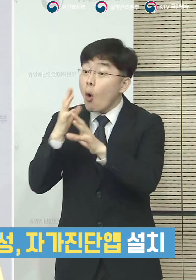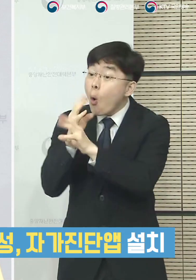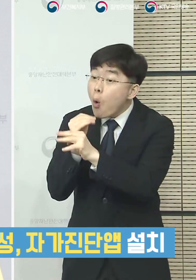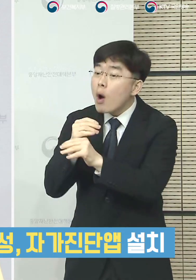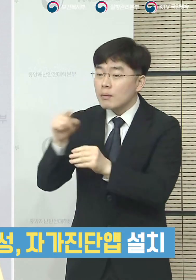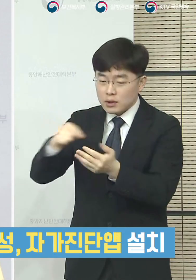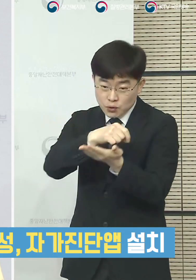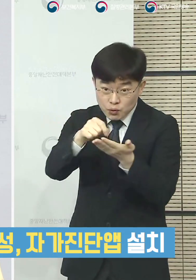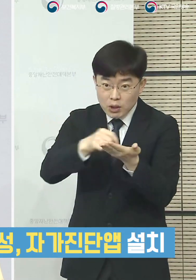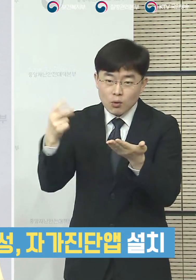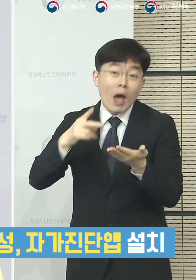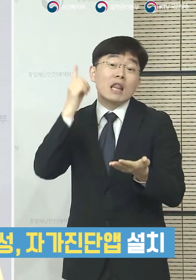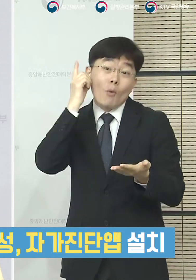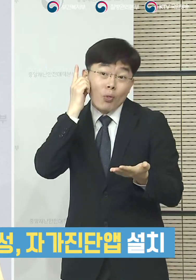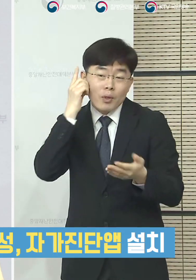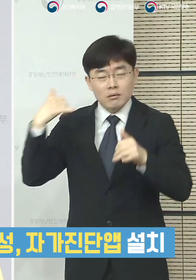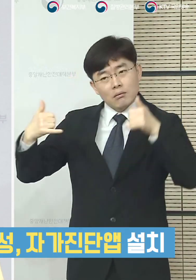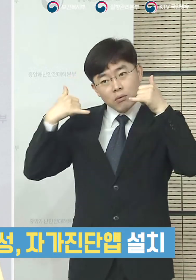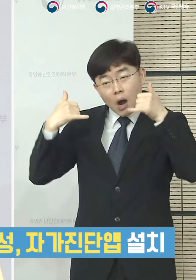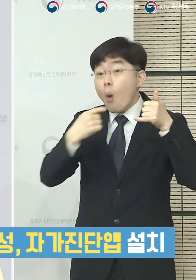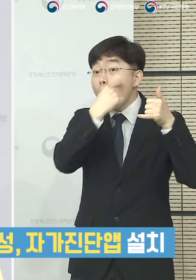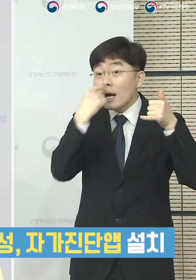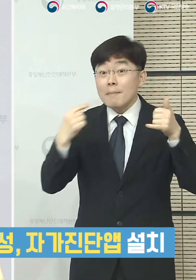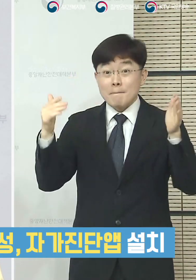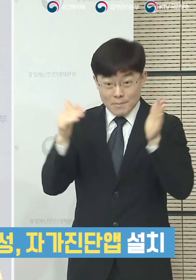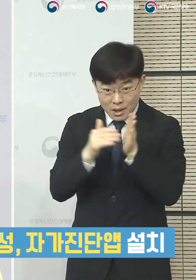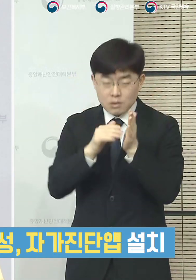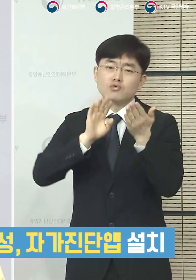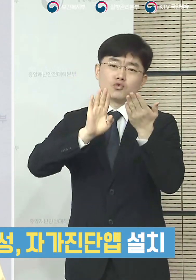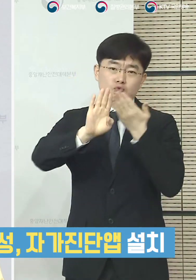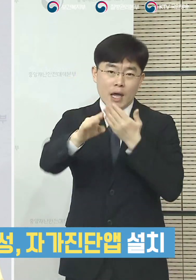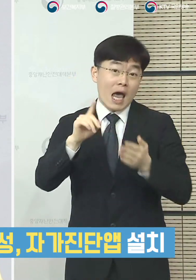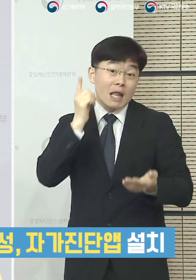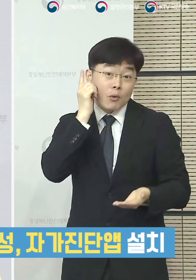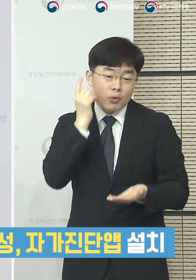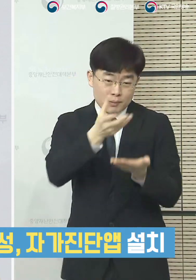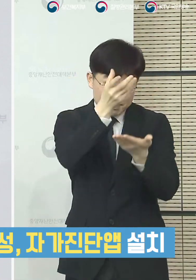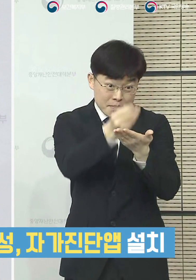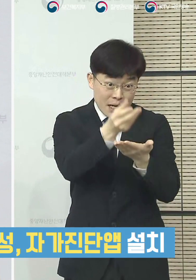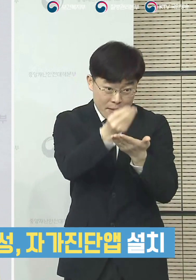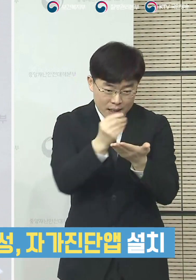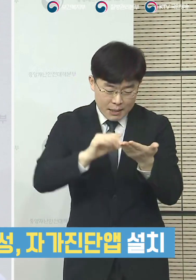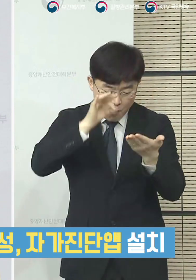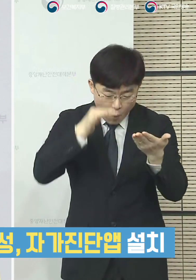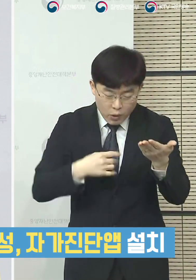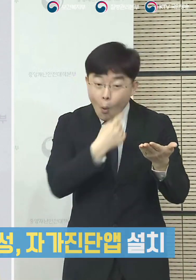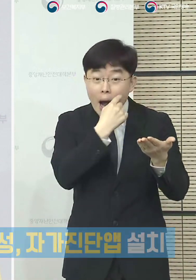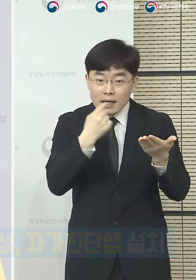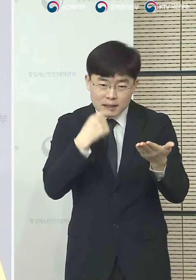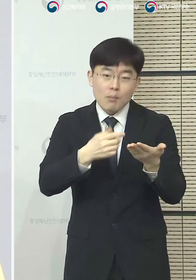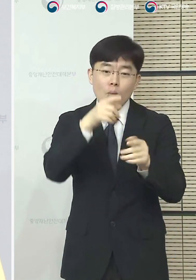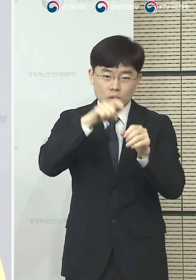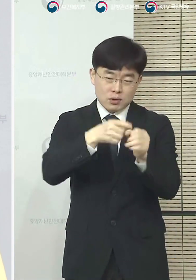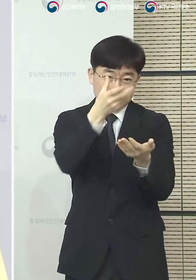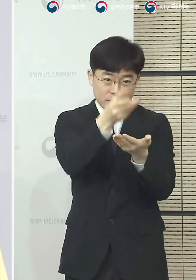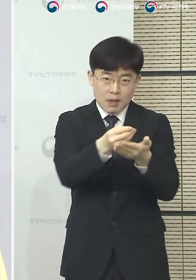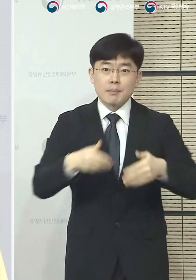핸드폰 등 개인 연락처를 확인한 후 모바일 자가진단 앱을 설치하여야 합니다.